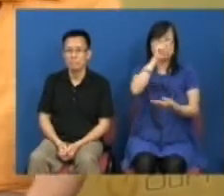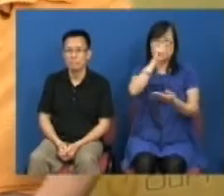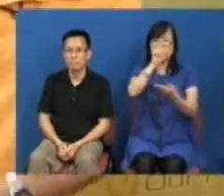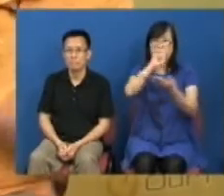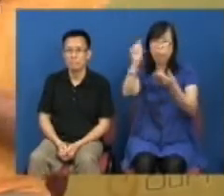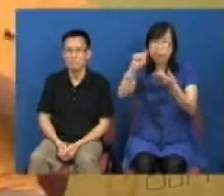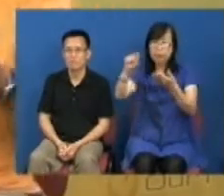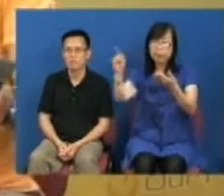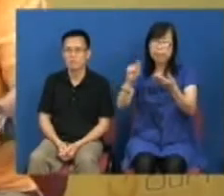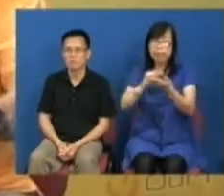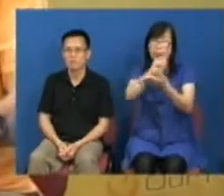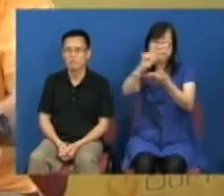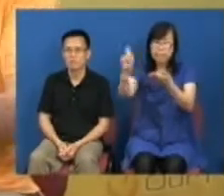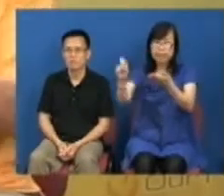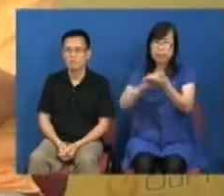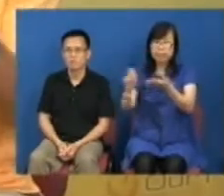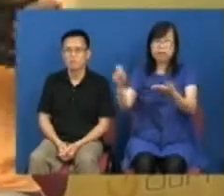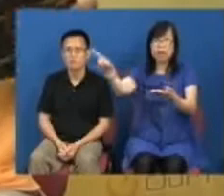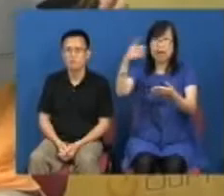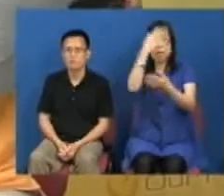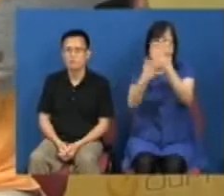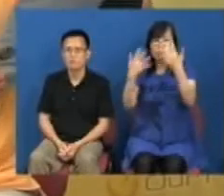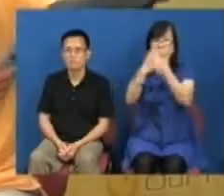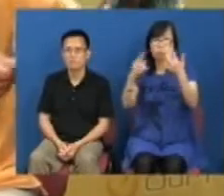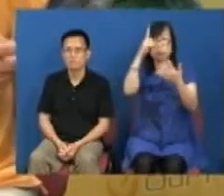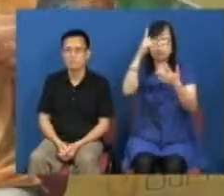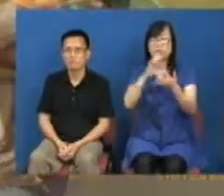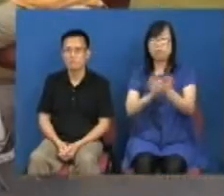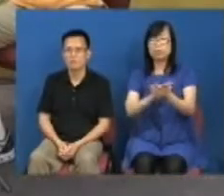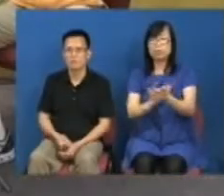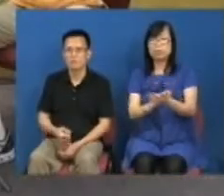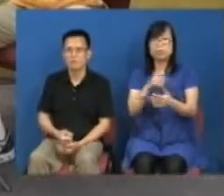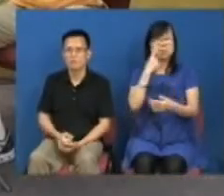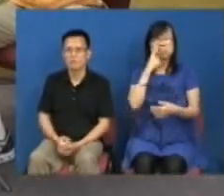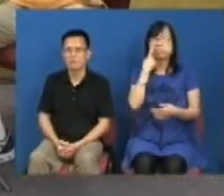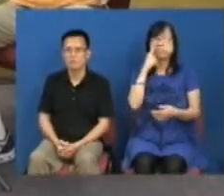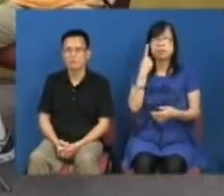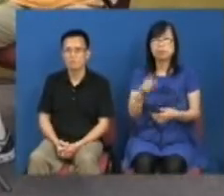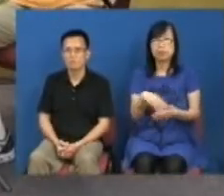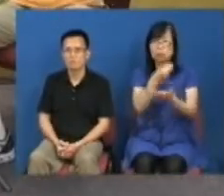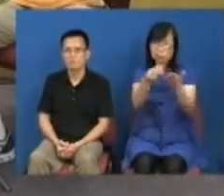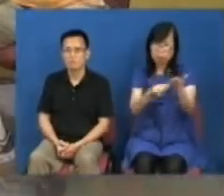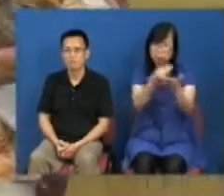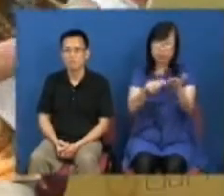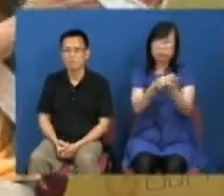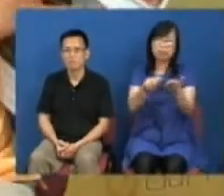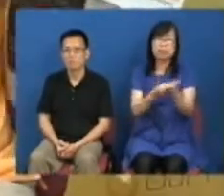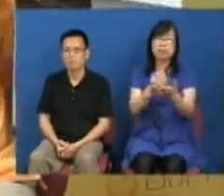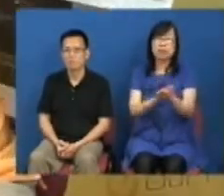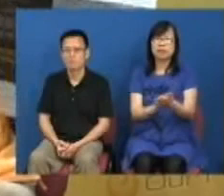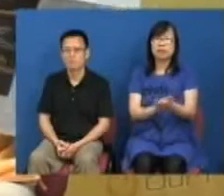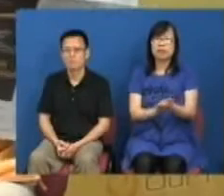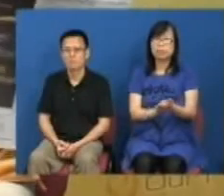这是很重要的这是很重要的在网上读播的时候是看不到的还有图你会看到那些图还有